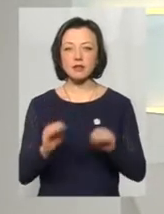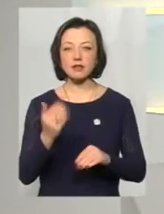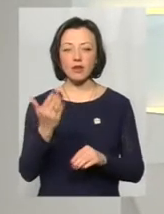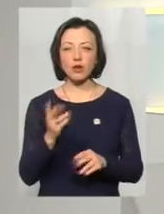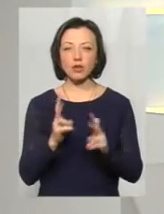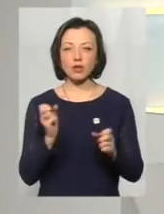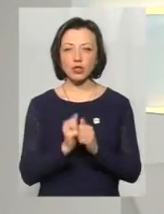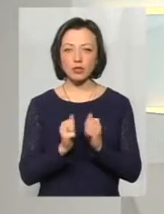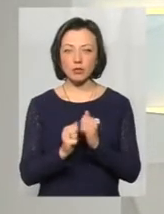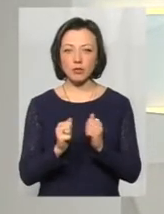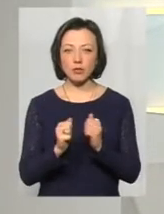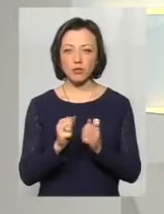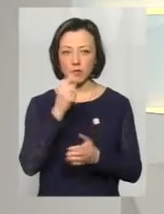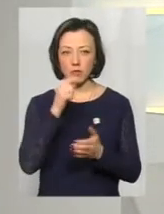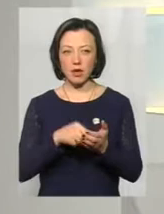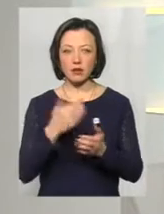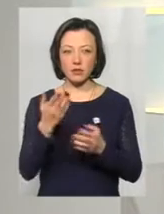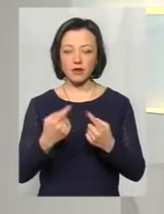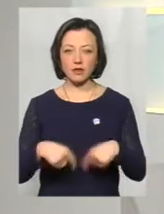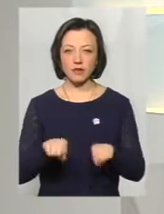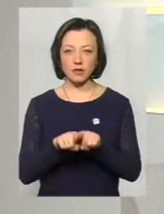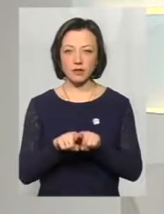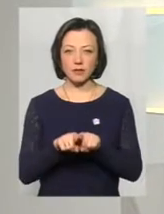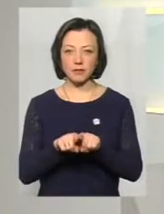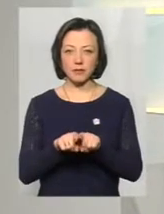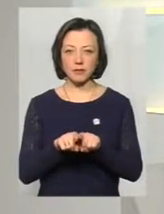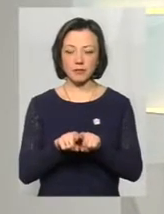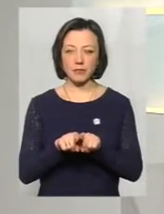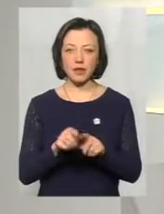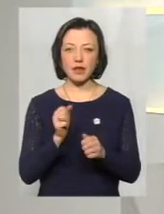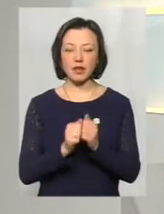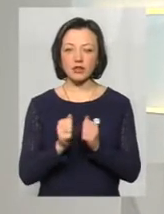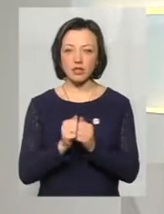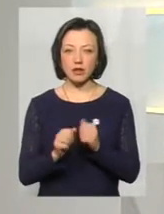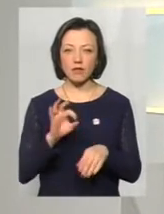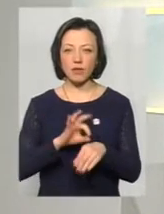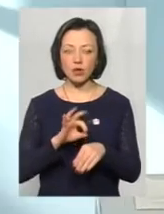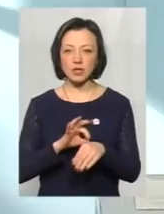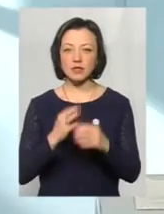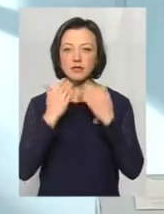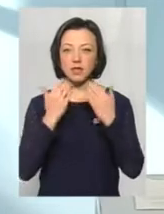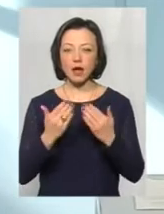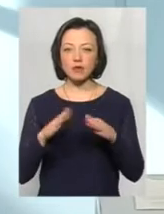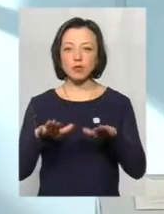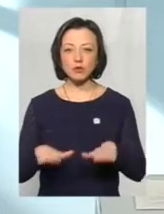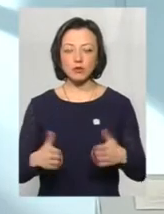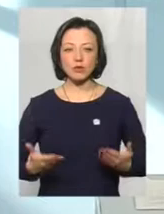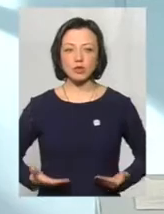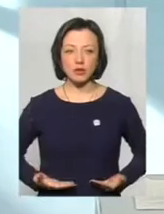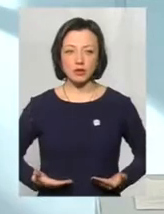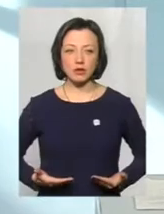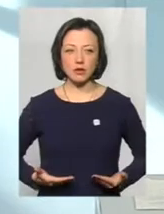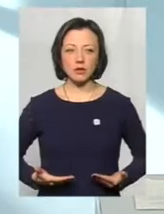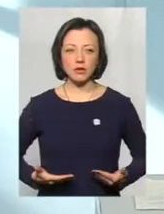найчастіше потрапляє саме у ваше відділень? Найчастіше хворі звертаються по містю проживання, тобто